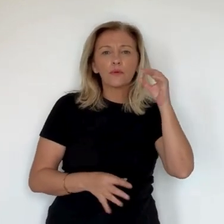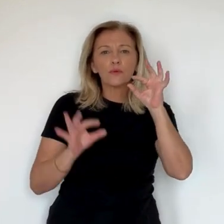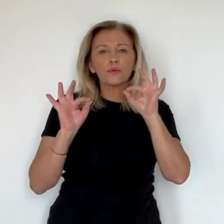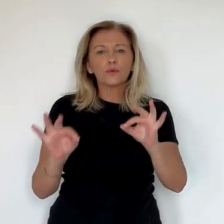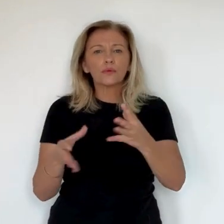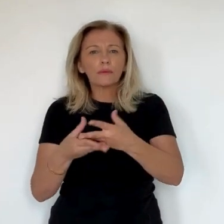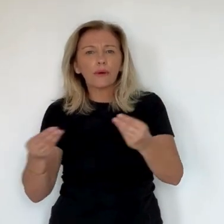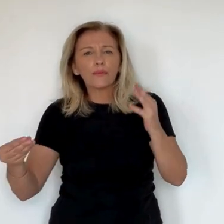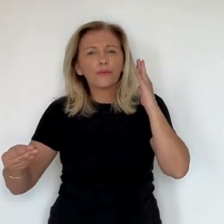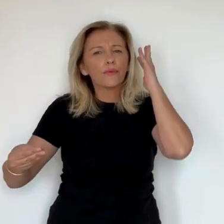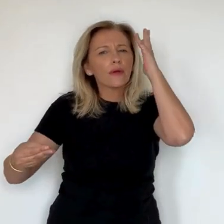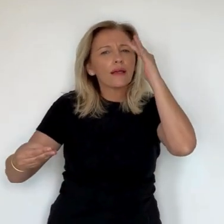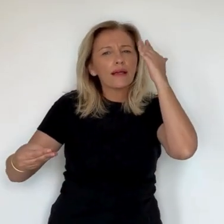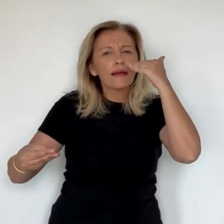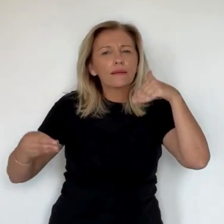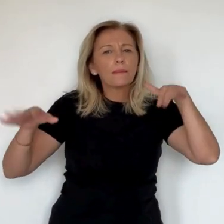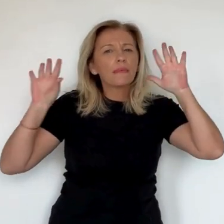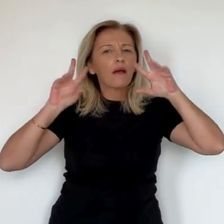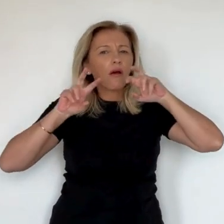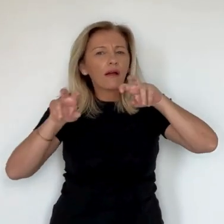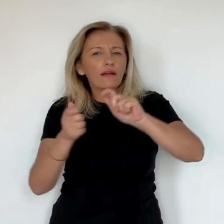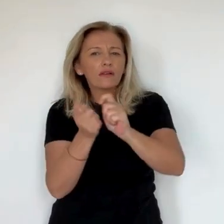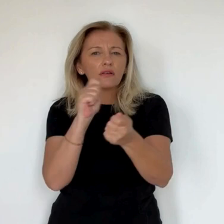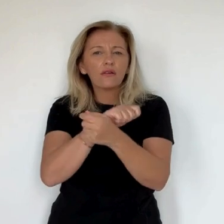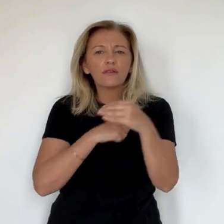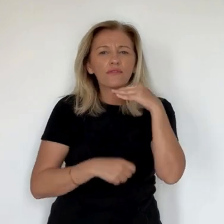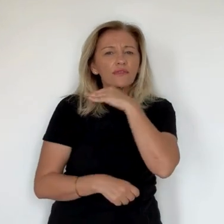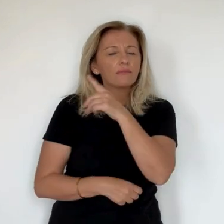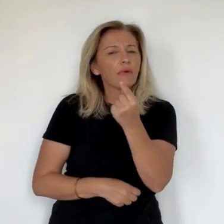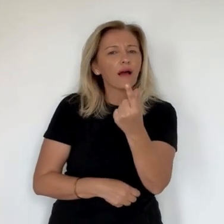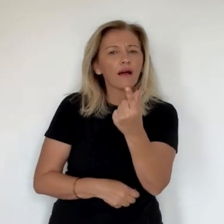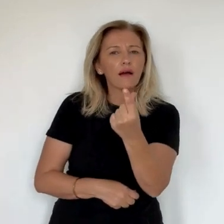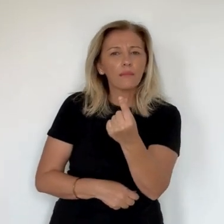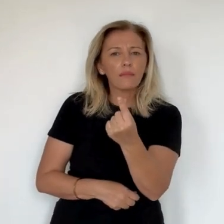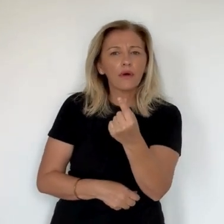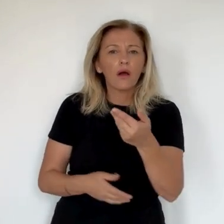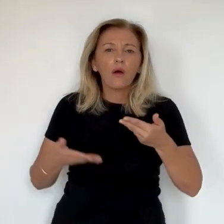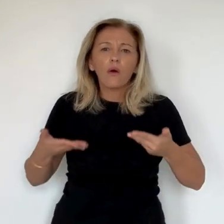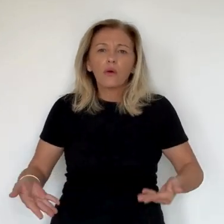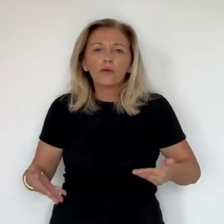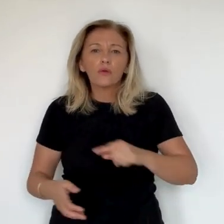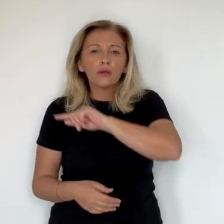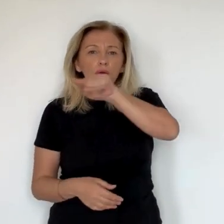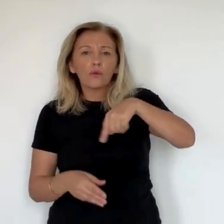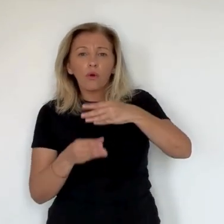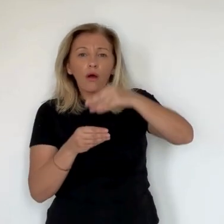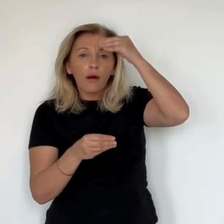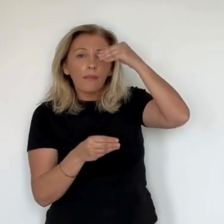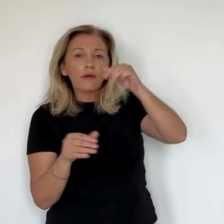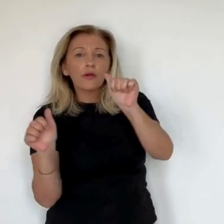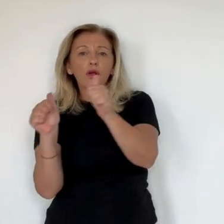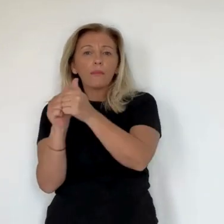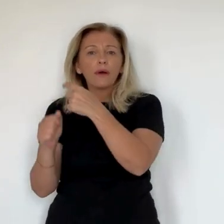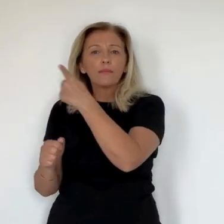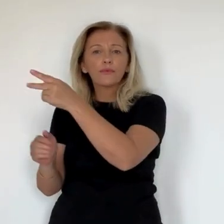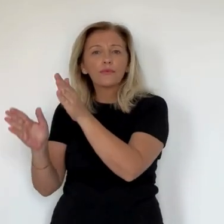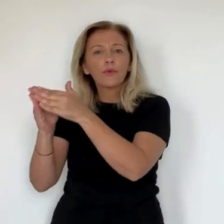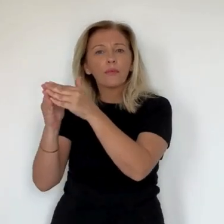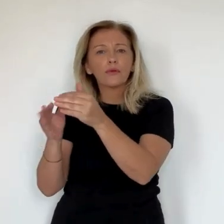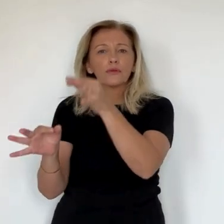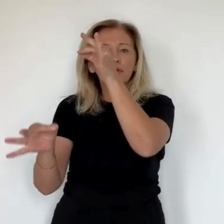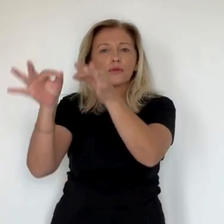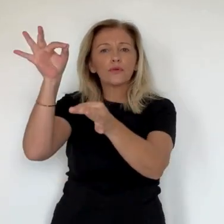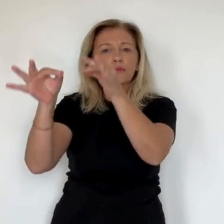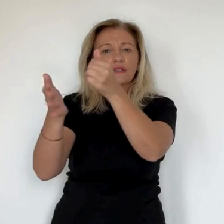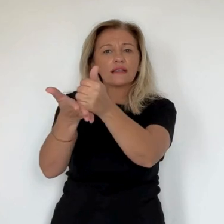disparition inquiétante, avait été rapidement requalifiée. On apprend aujourd'hui que sa compagne s'est portée partie civile. Les enquêteurs poursuivent